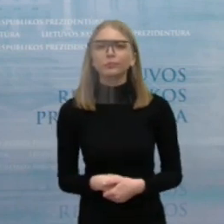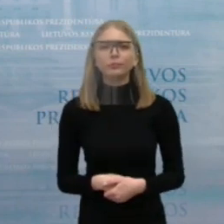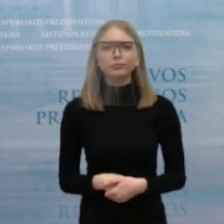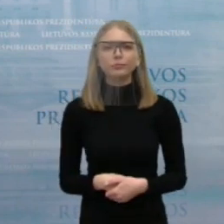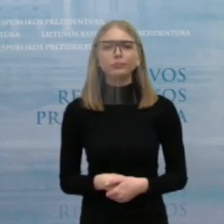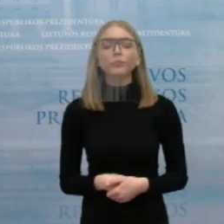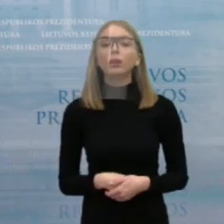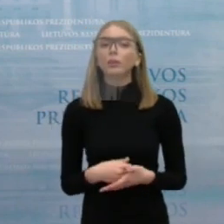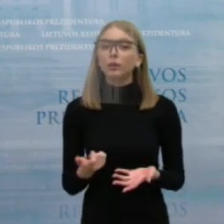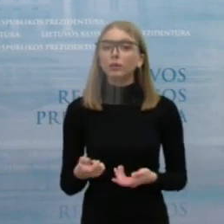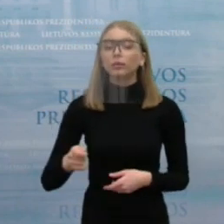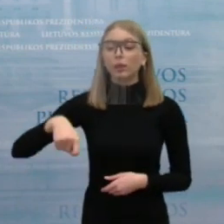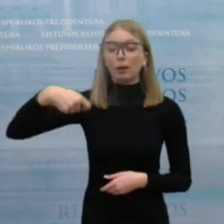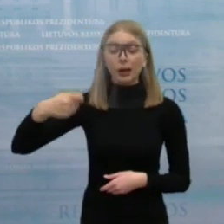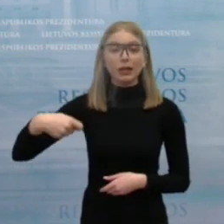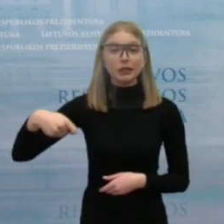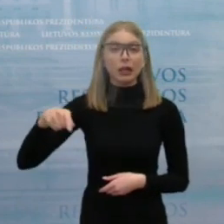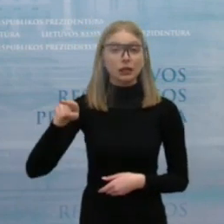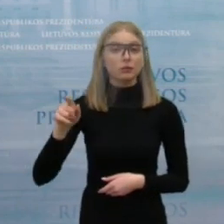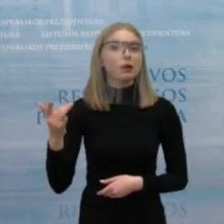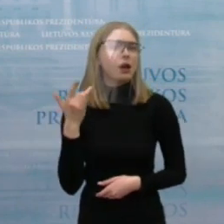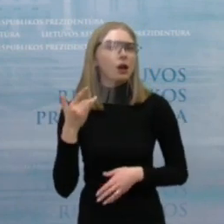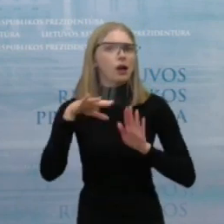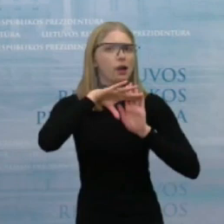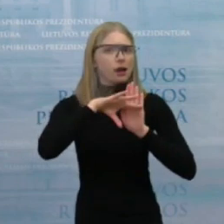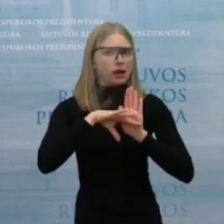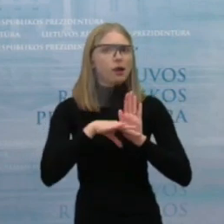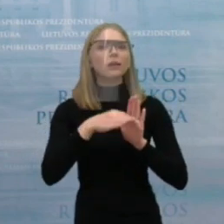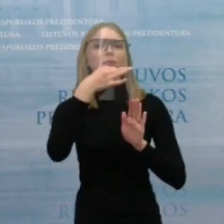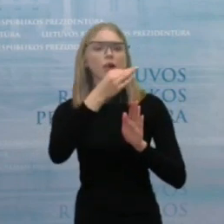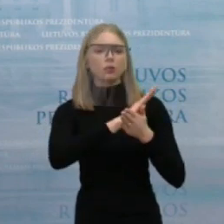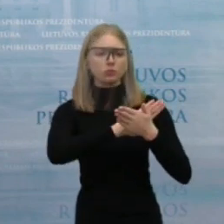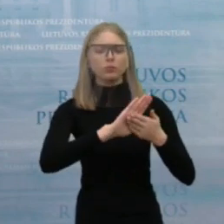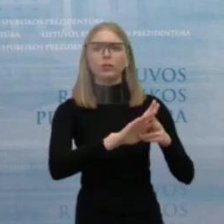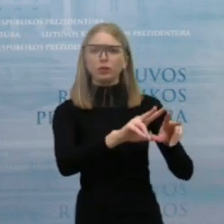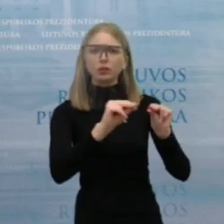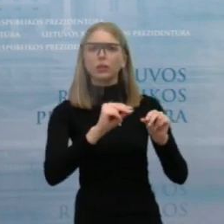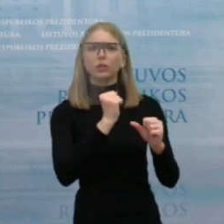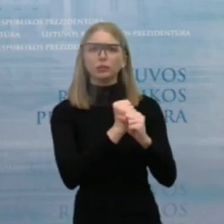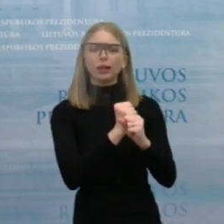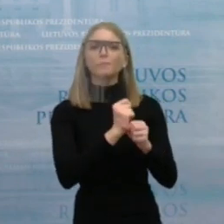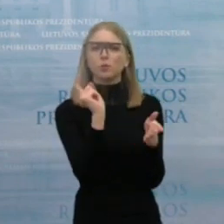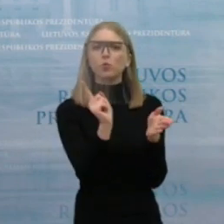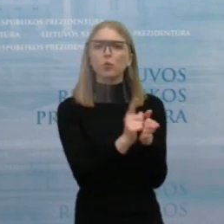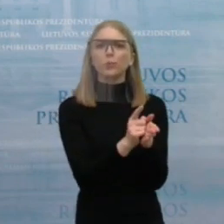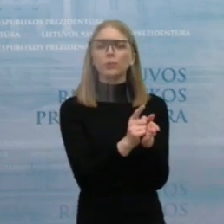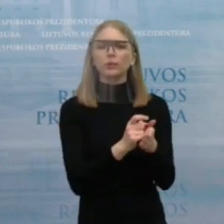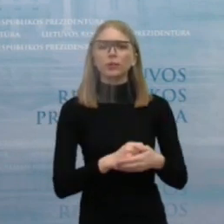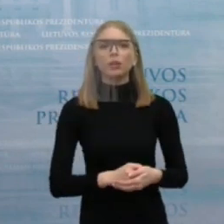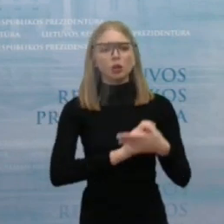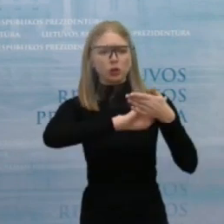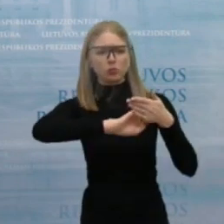prezidentas reikalavo aukščiausio skaidrumo ir profesionalumo standartų. Taigi,